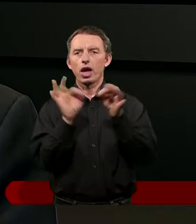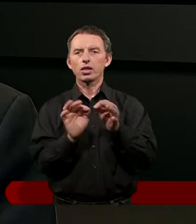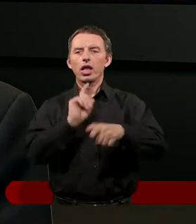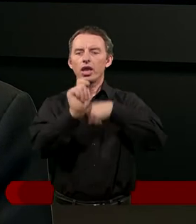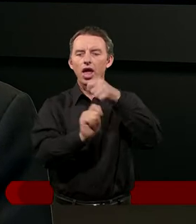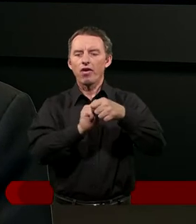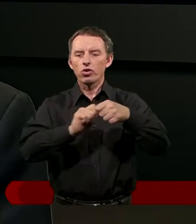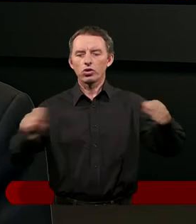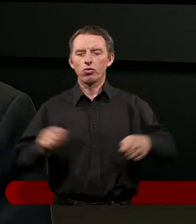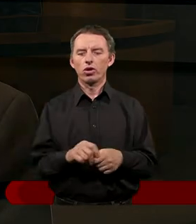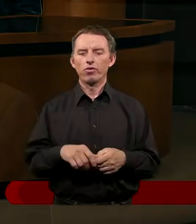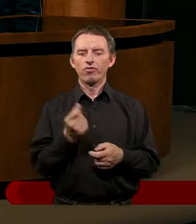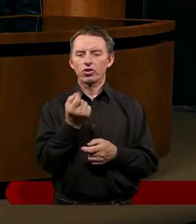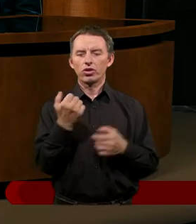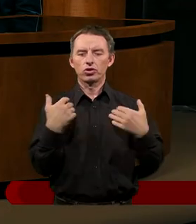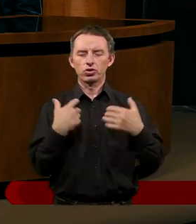Z kim?